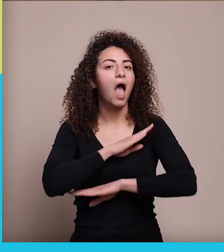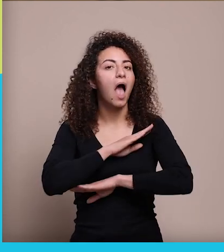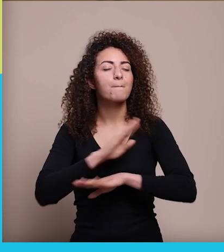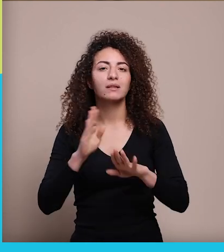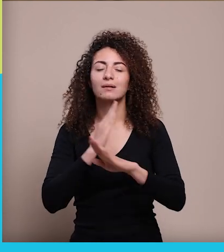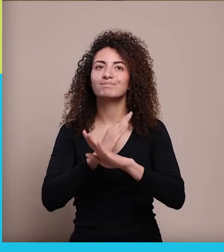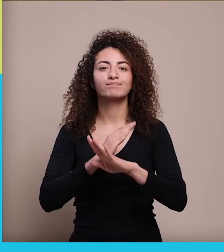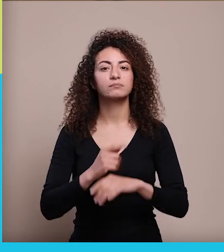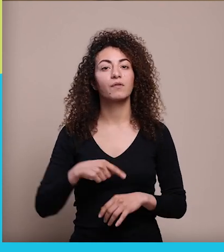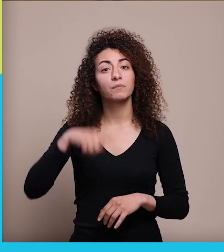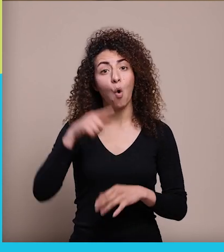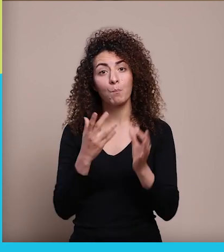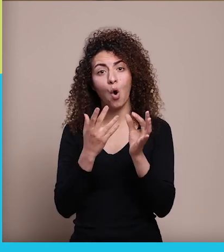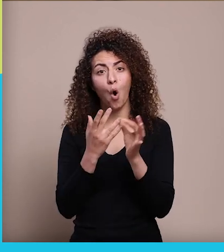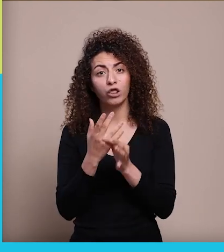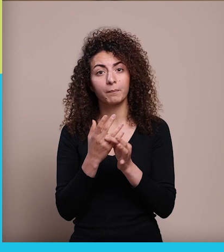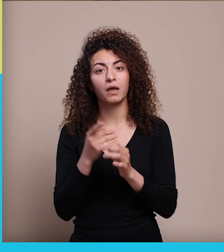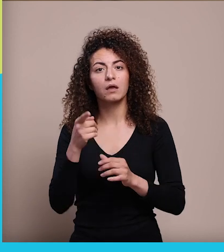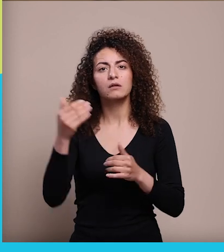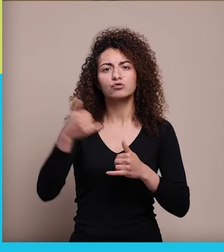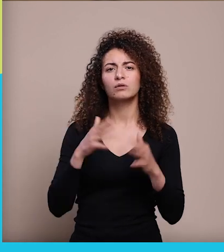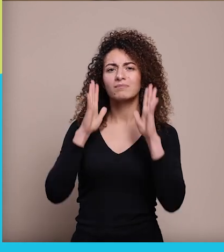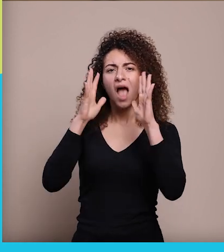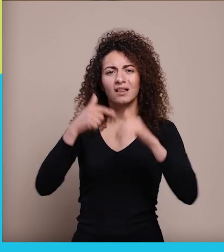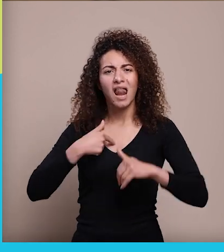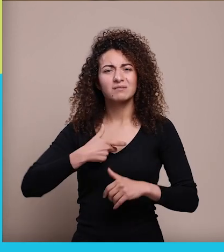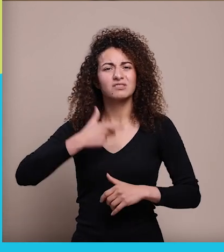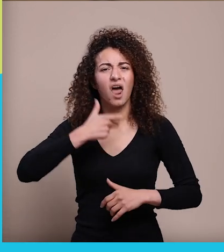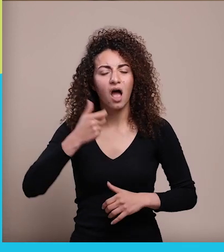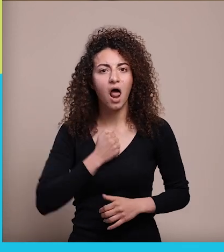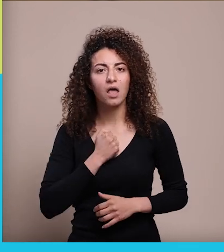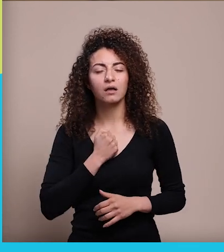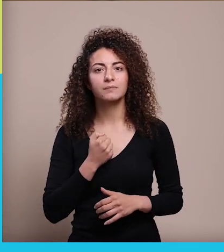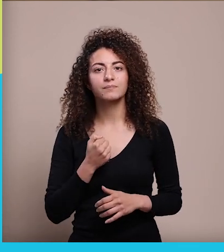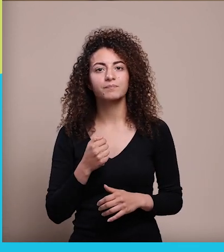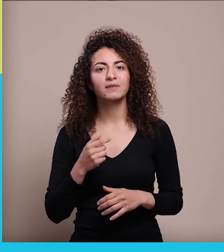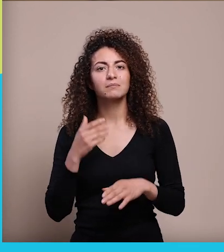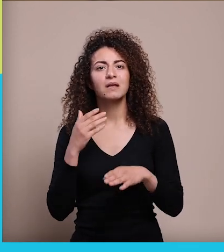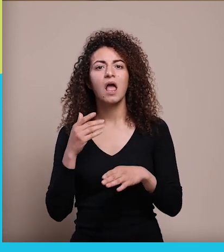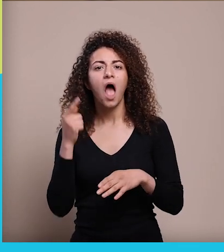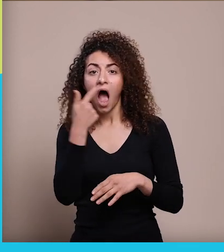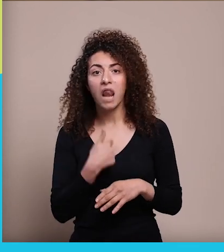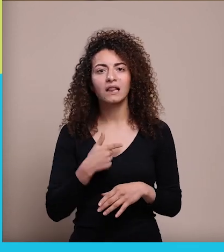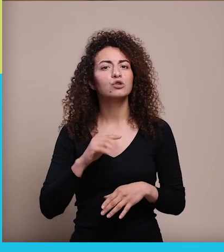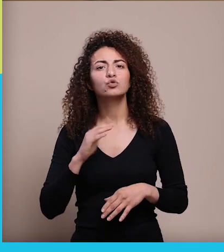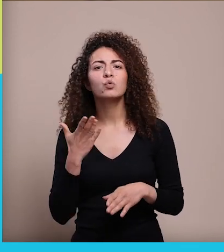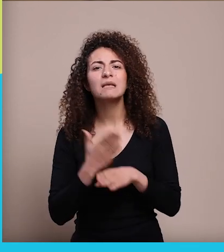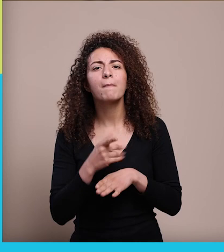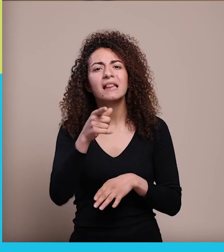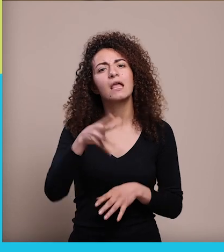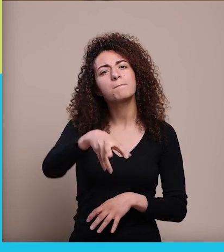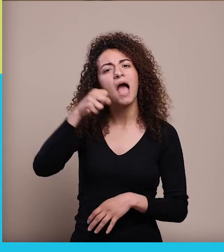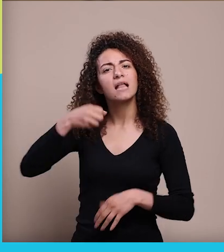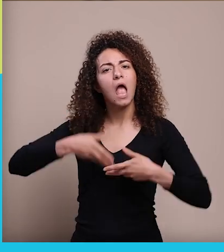طريقة ويوم الخطبة إجت هي وعيطت علي وصرخت علي أنه لا لا بدك